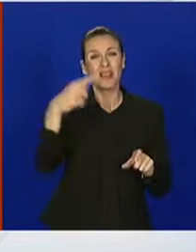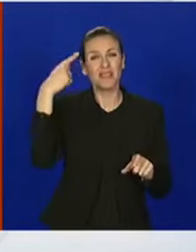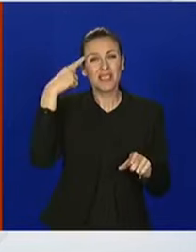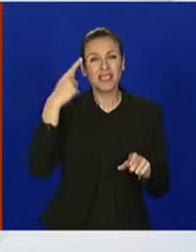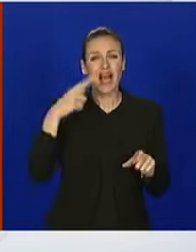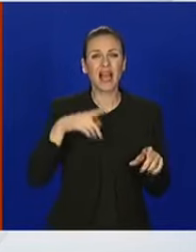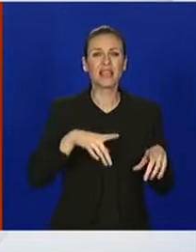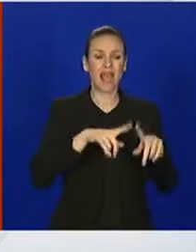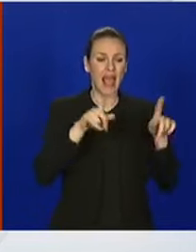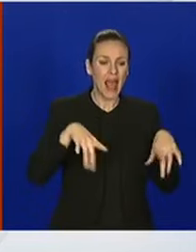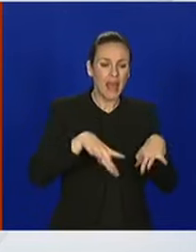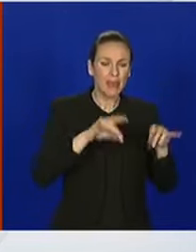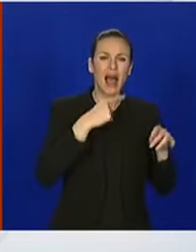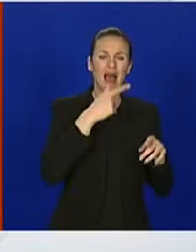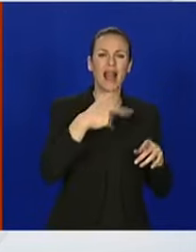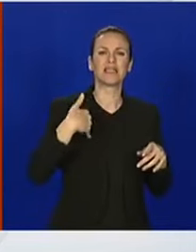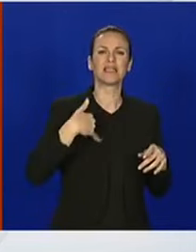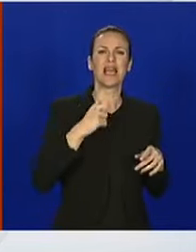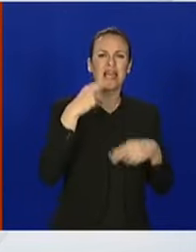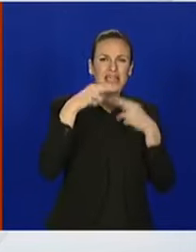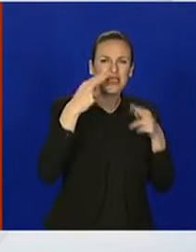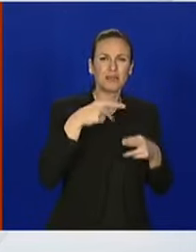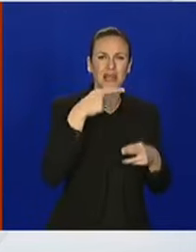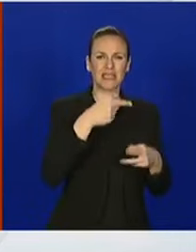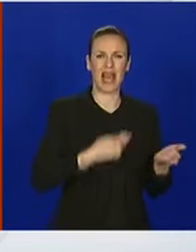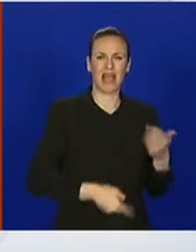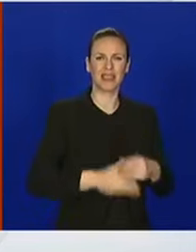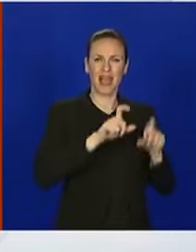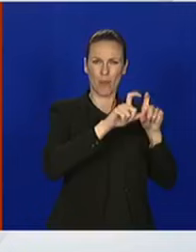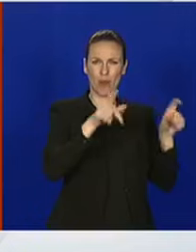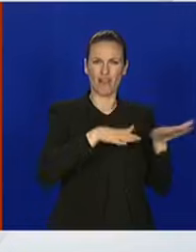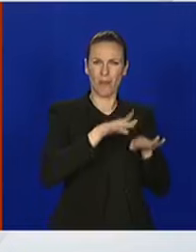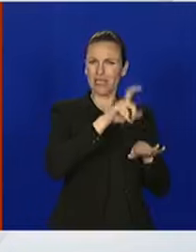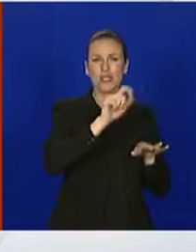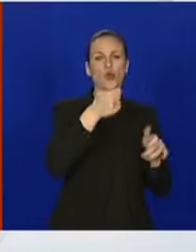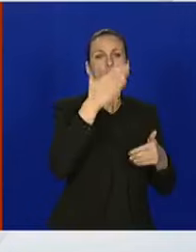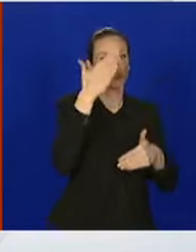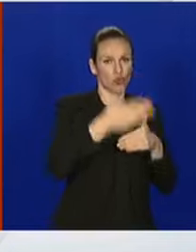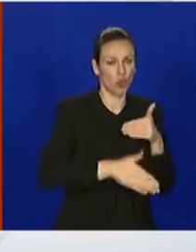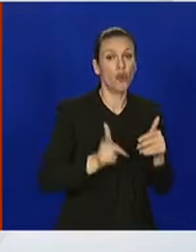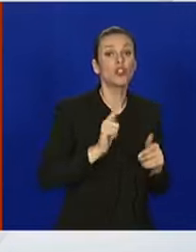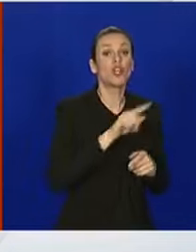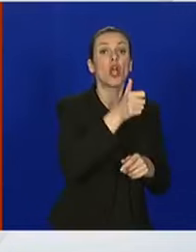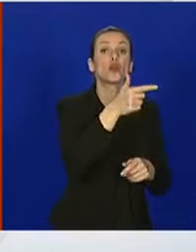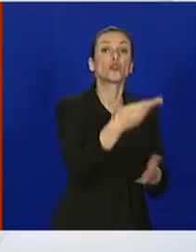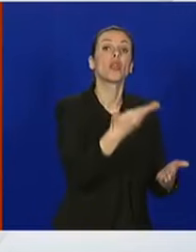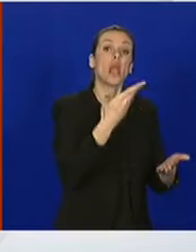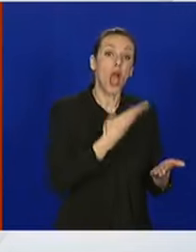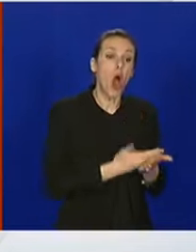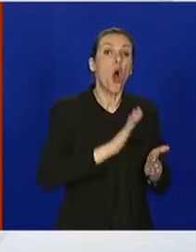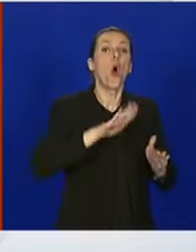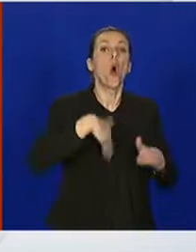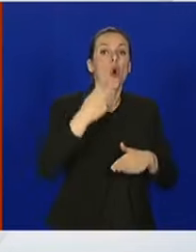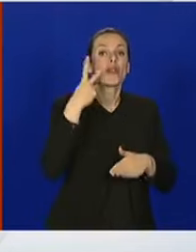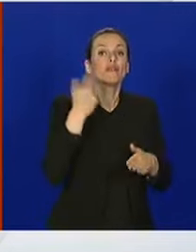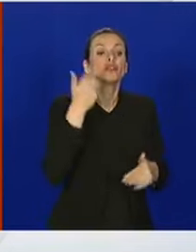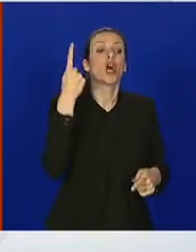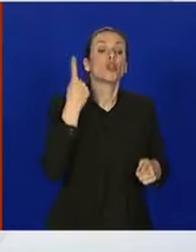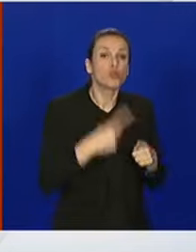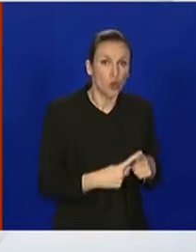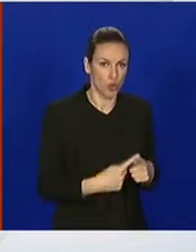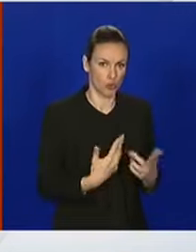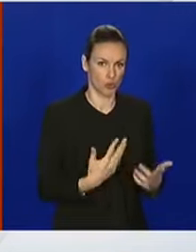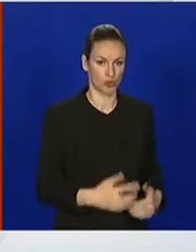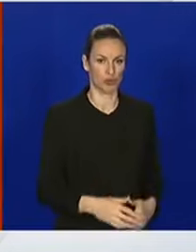inspekcije u Ministarstvu demografije još nije gotovo. Prema tome treba pričekati i njihov da bi onda zaključivali što i kako će biti.